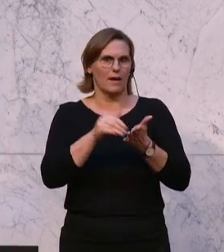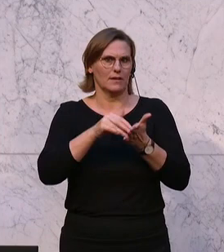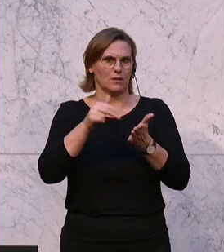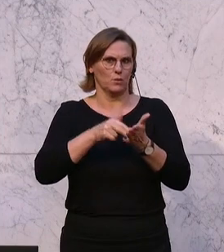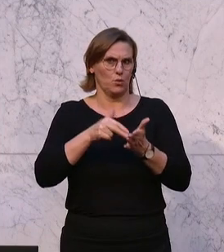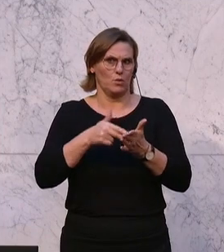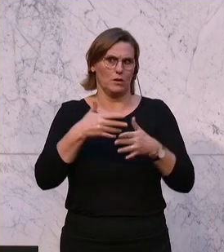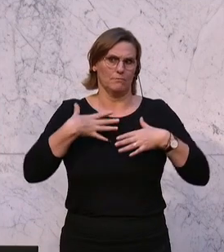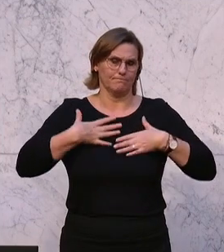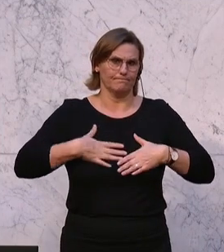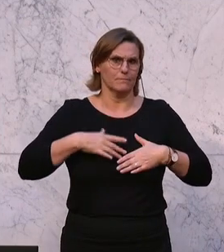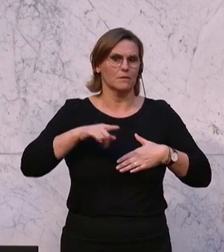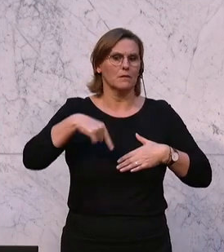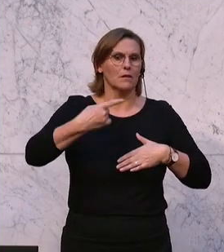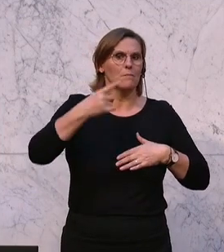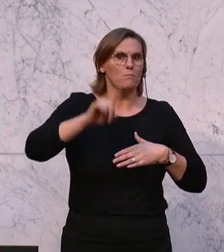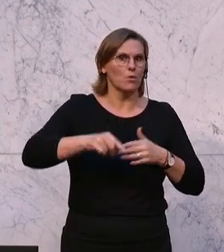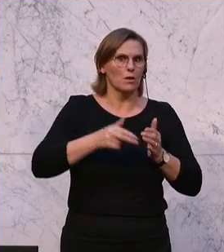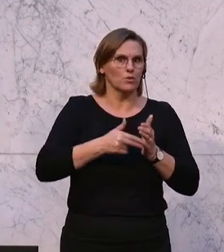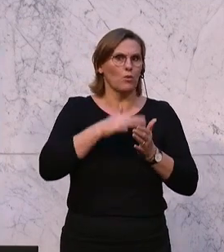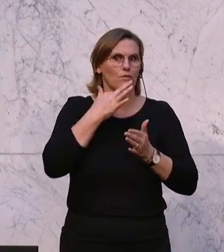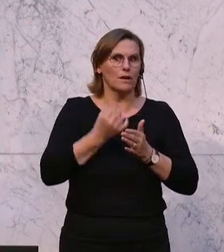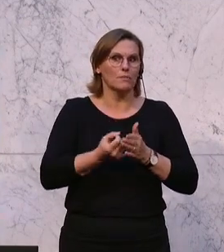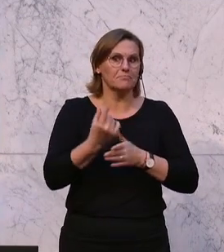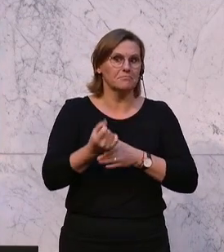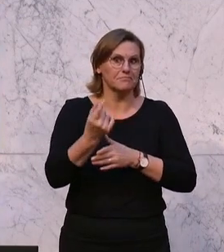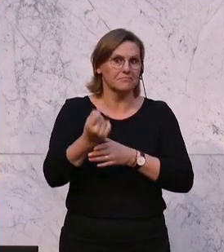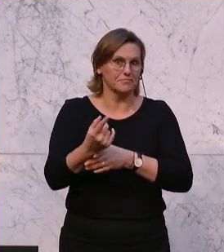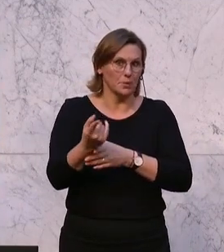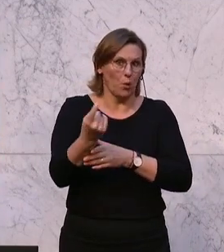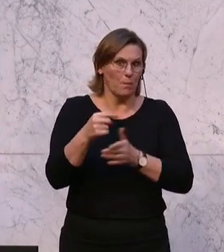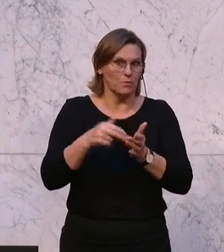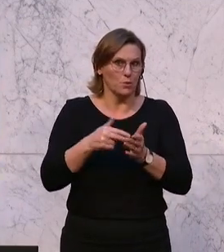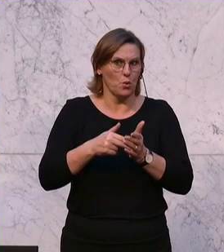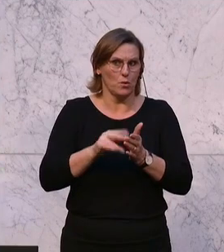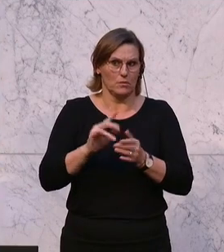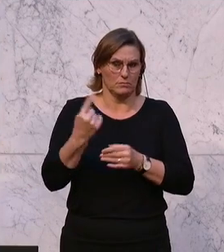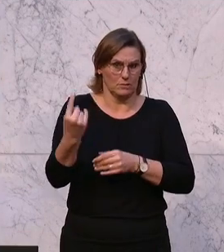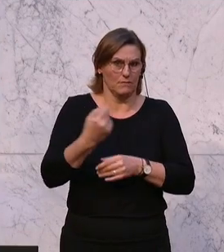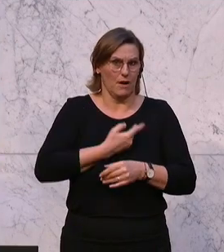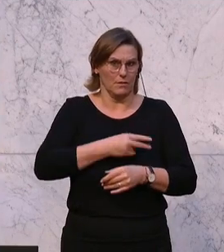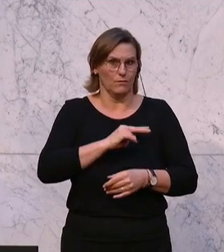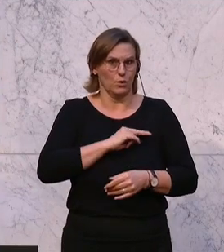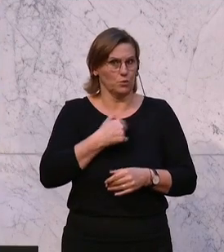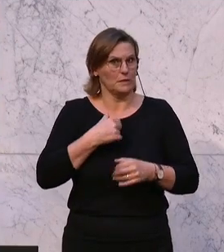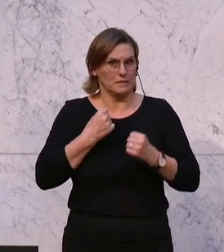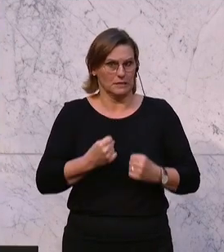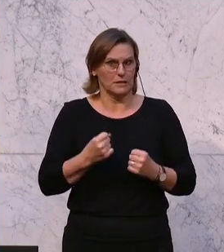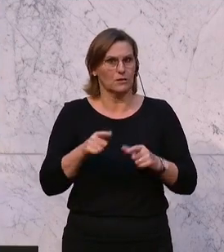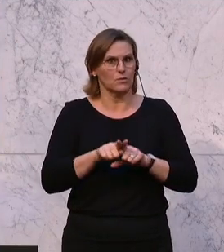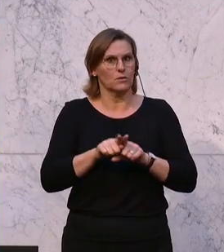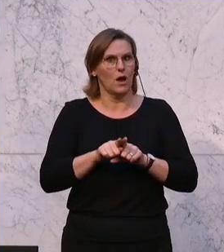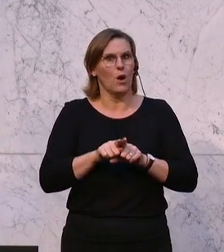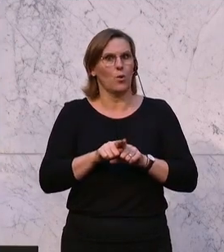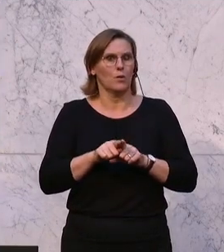davon, dass die nächsten Monate noch sehr vieles ans Licht bringen. Wir werden von dem, was Sie zu verantworten haben. Und es wird wohl auch bald ein